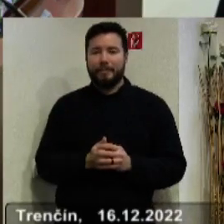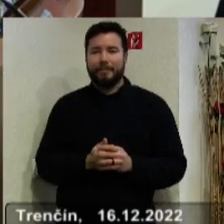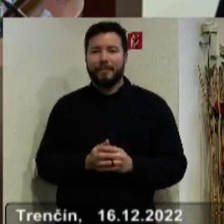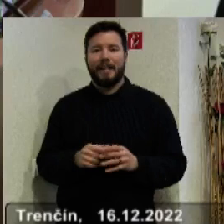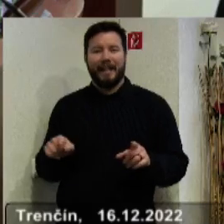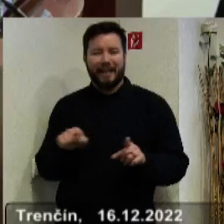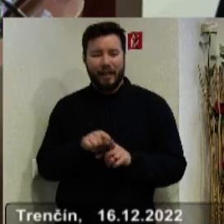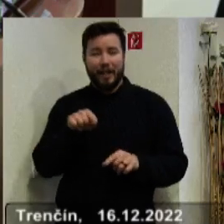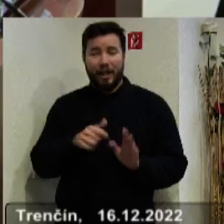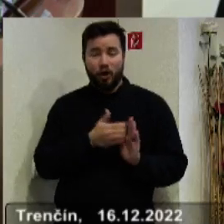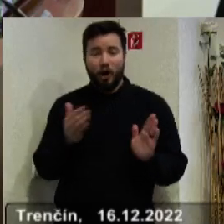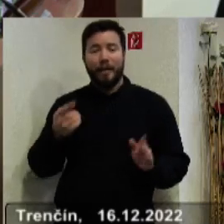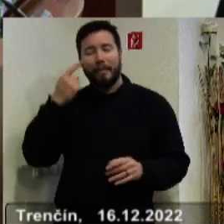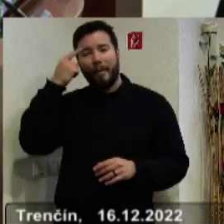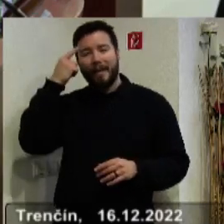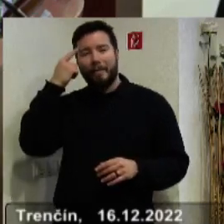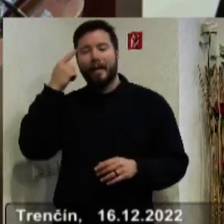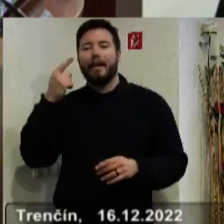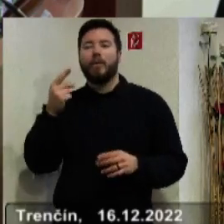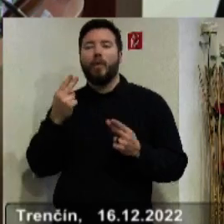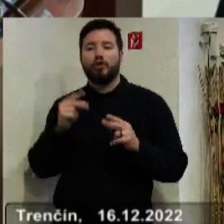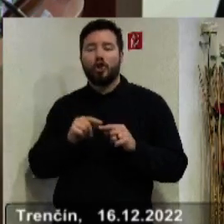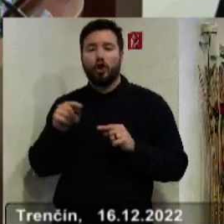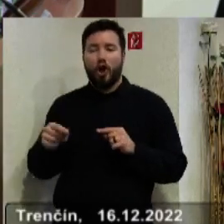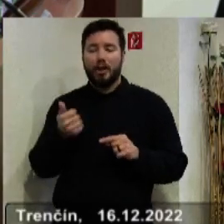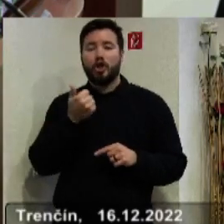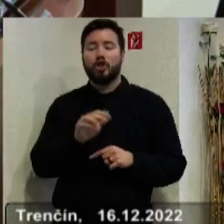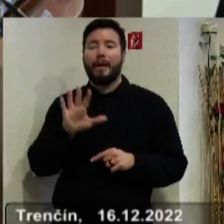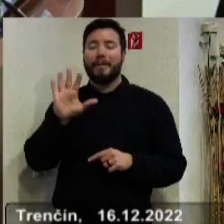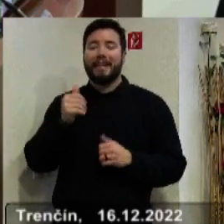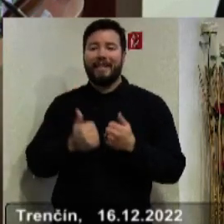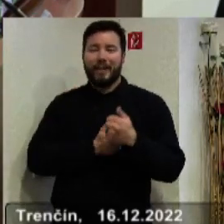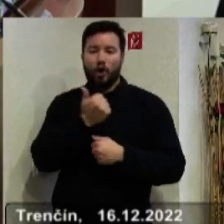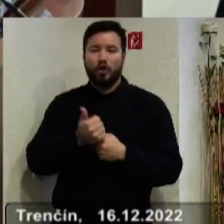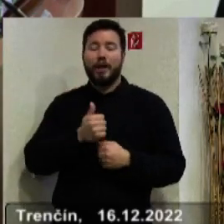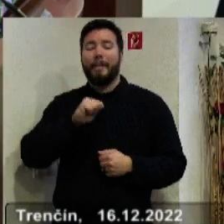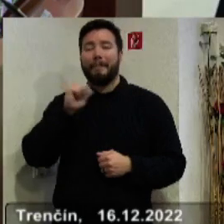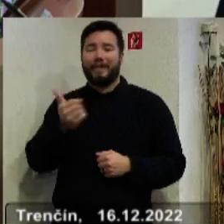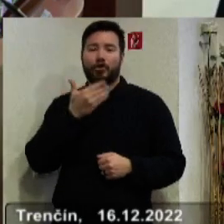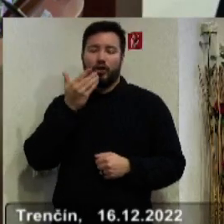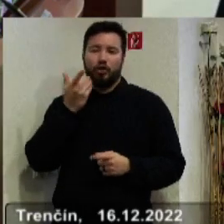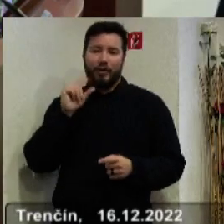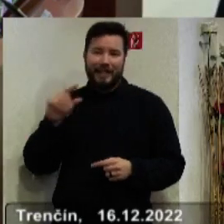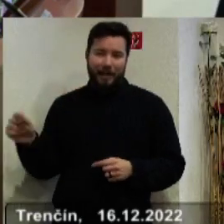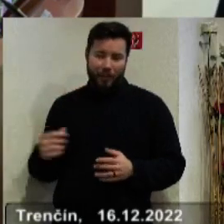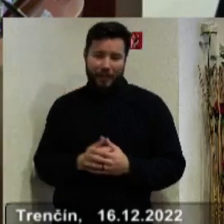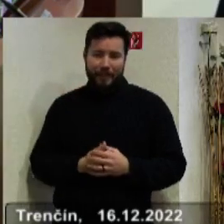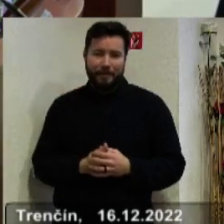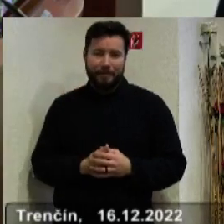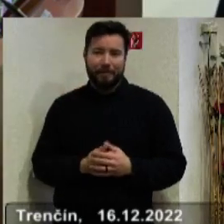istom roku si pripomenieme dôležitý medzikrok pre vznik SR, 105. výročie vzniku 1. Československé republiky.